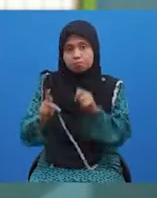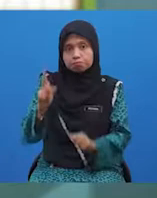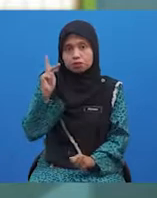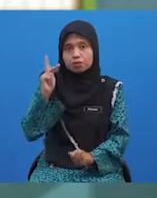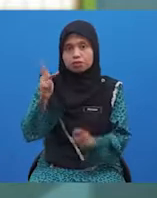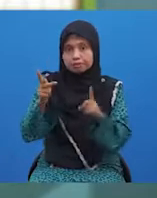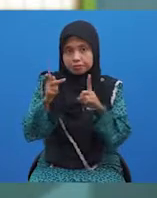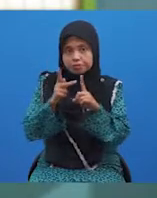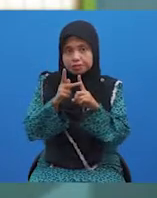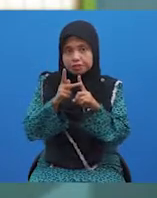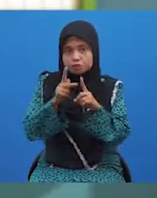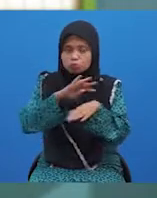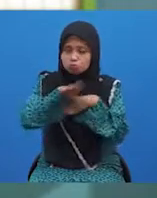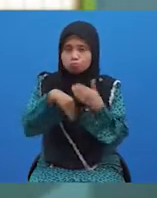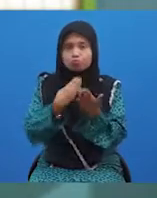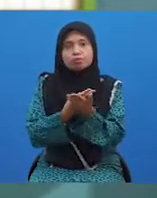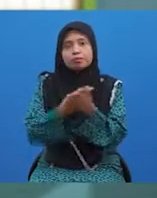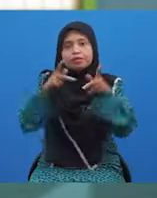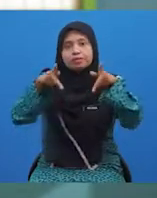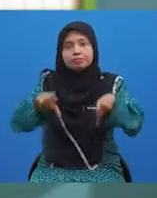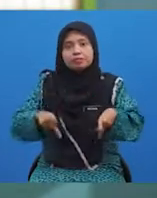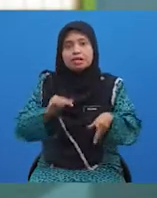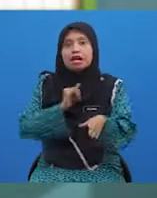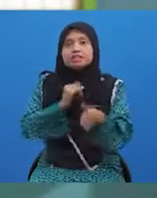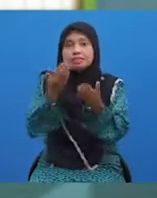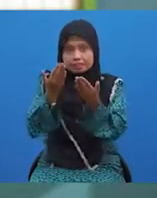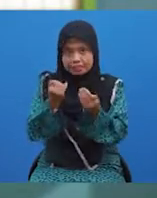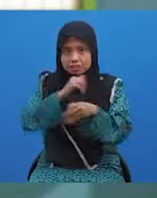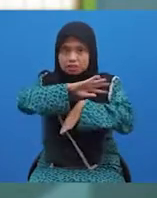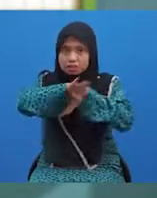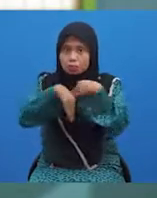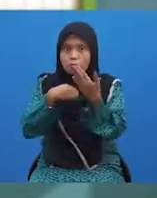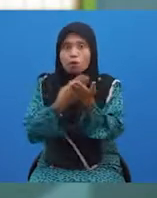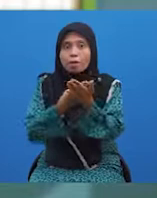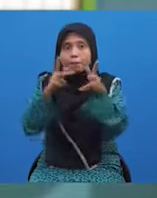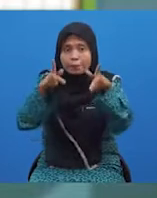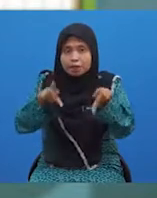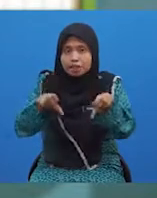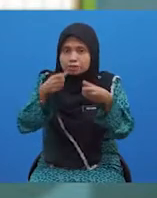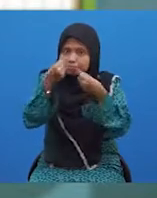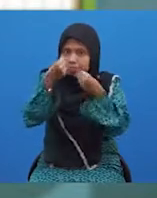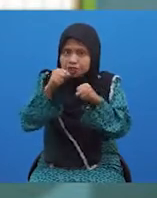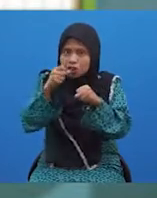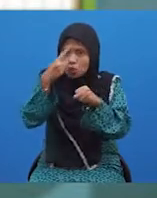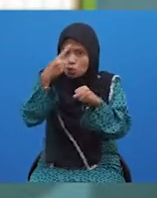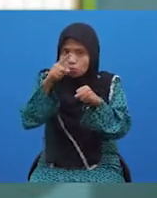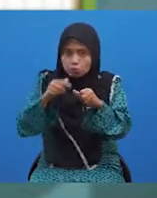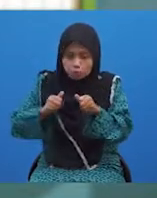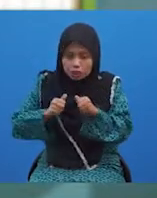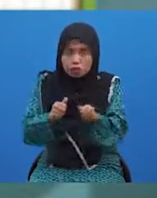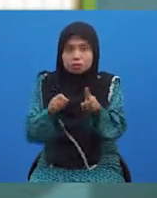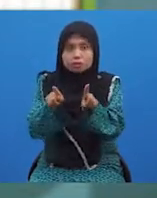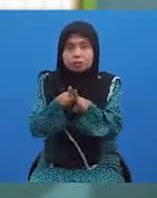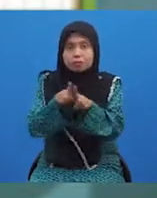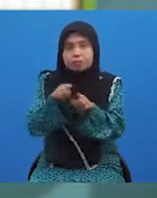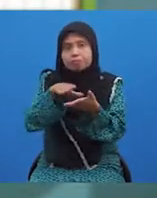kepada pelajar-pelajar. Saya harap semua pelajar telah bersedia untuk mengikuti pelajaran bersama